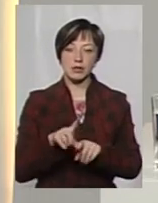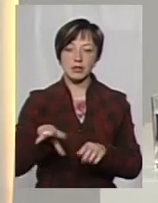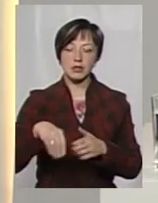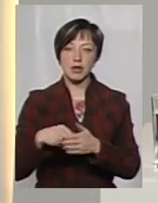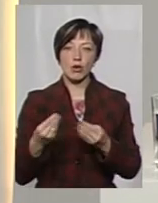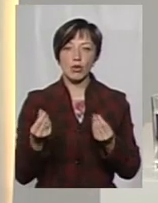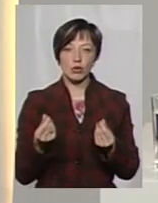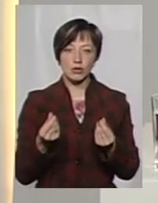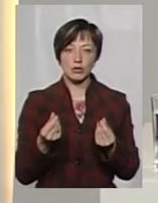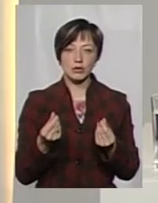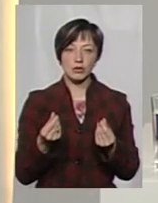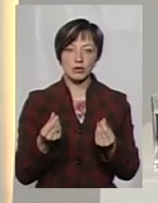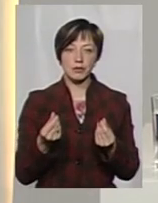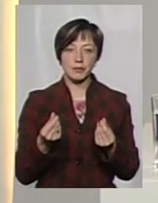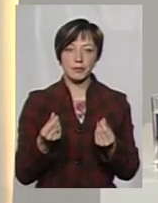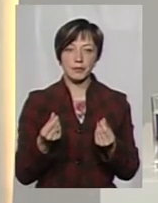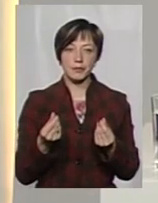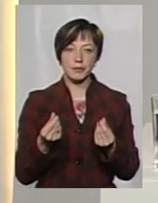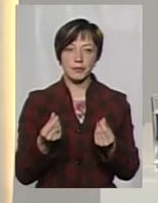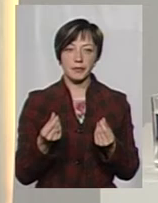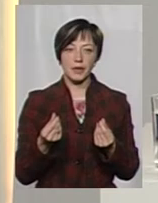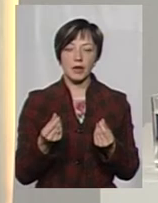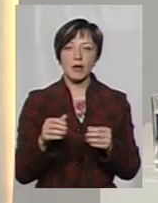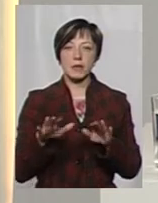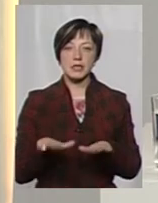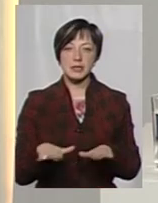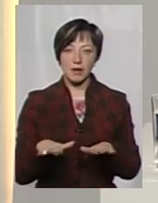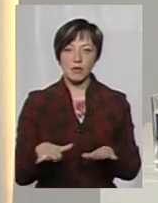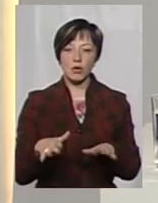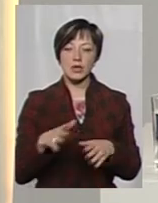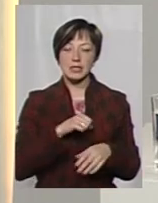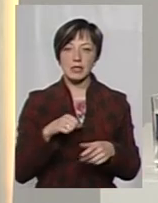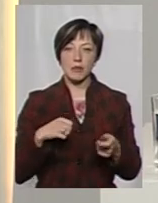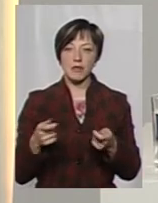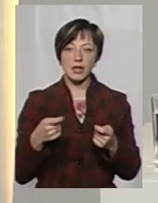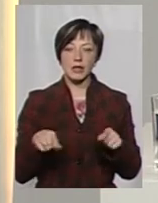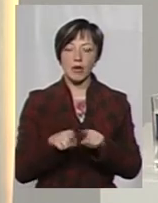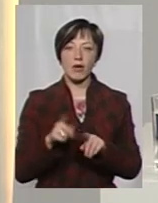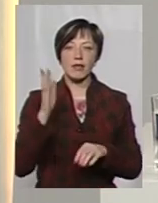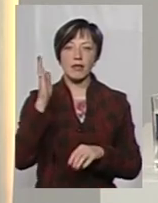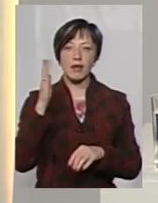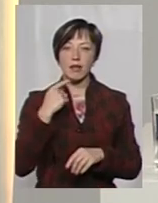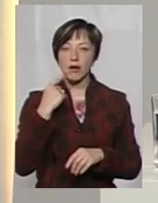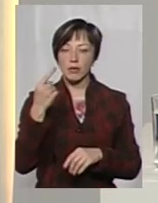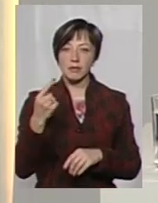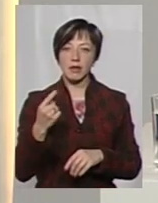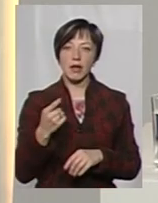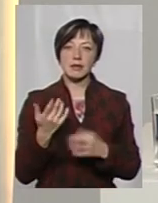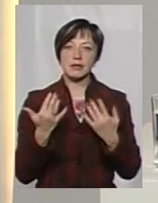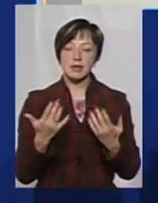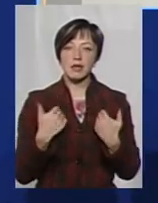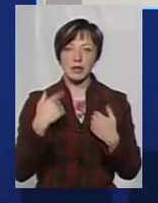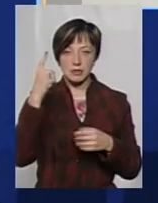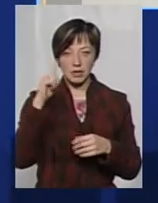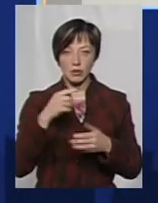кошти органів місцевого самоврядування. Такої далекої перспективи, наскільки я